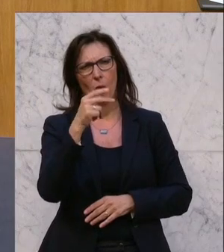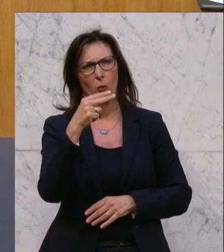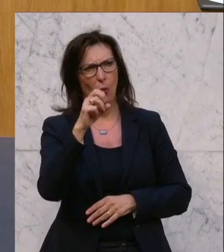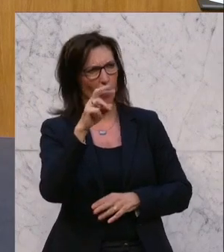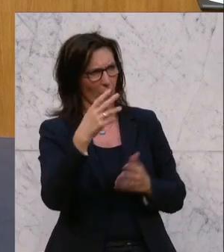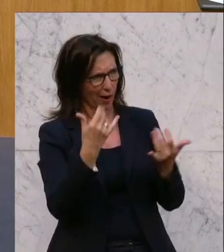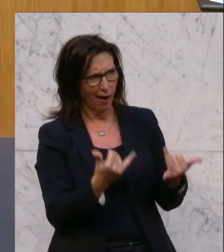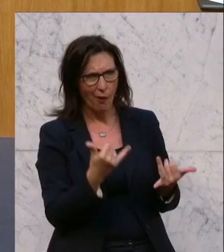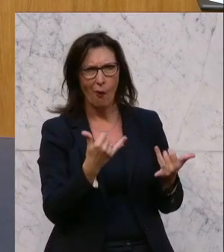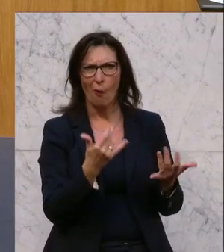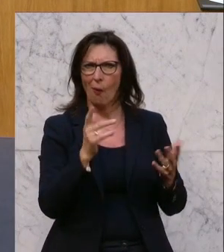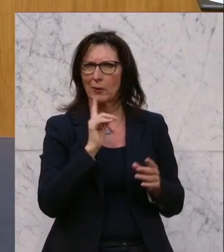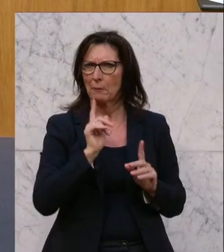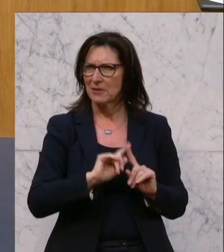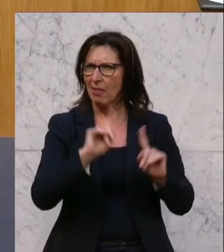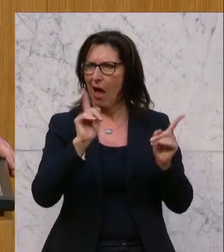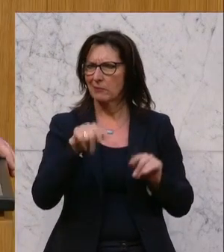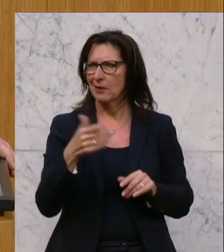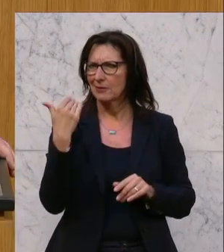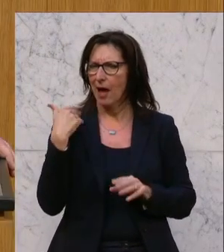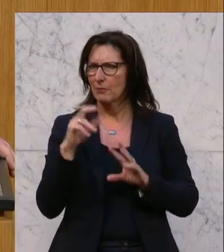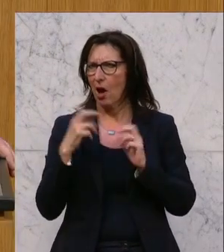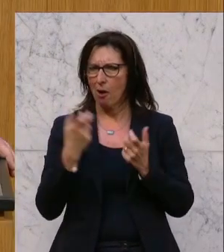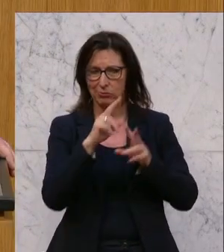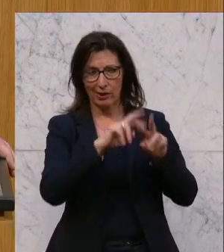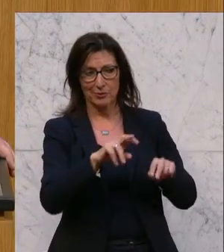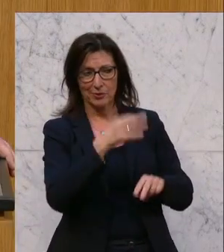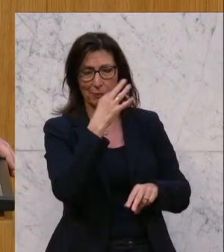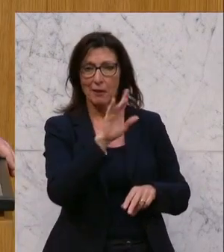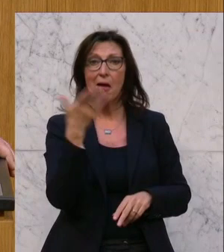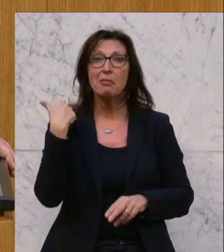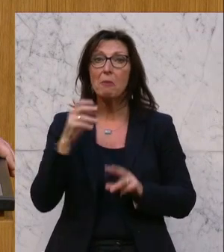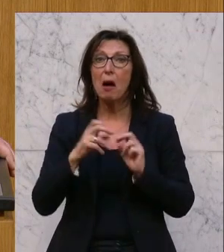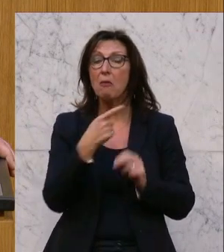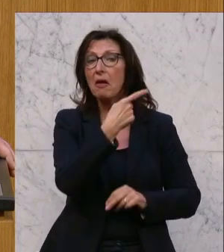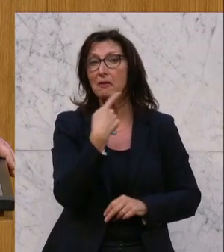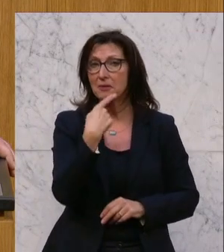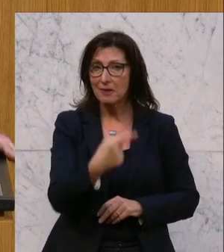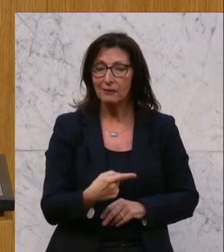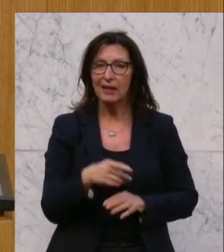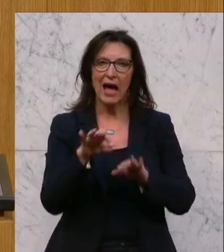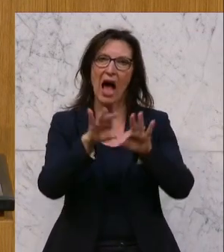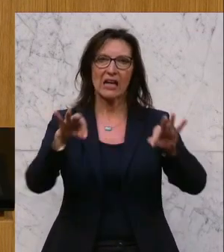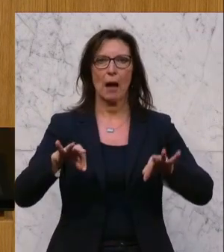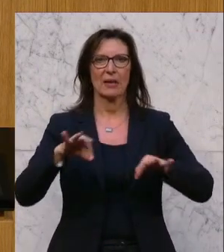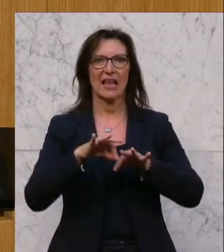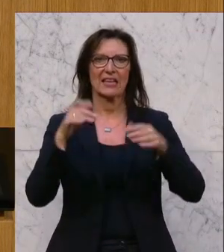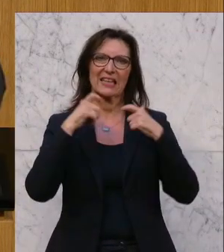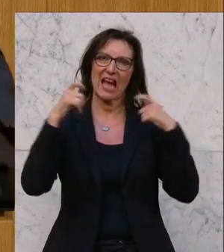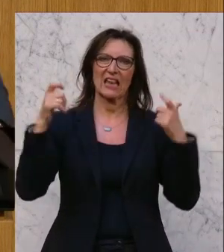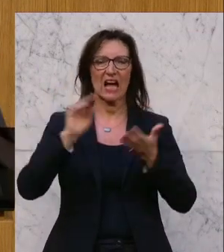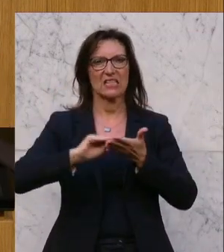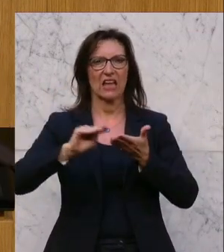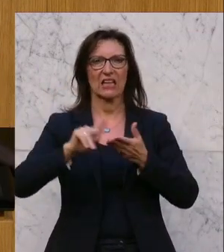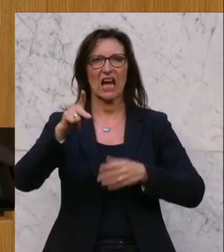Christian Lausch von der FPÖ ist am Wort. Besser recherchiert. Beim Ausschuss hat er noch behauptet, das Kabinett, der Generalsekretär Kabinett